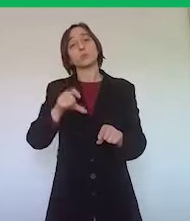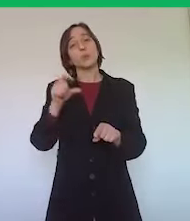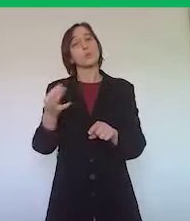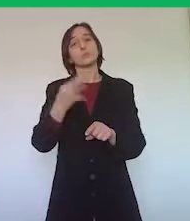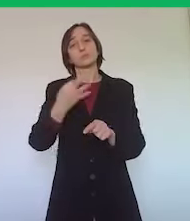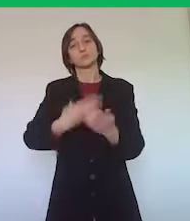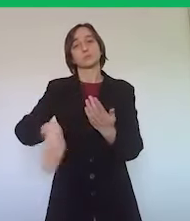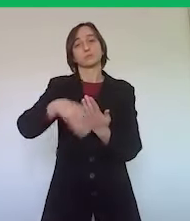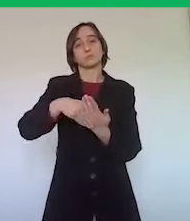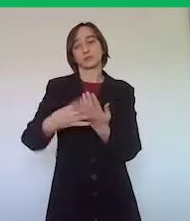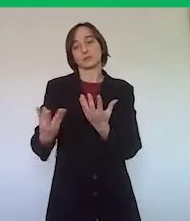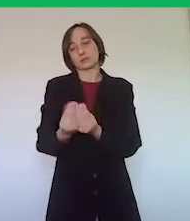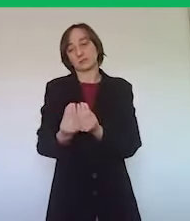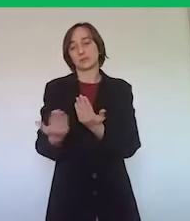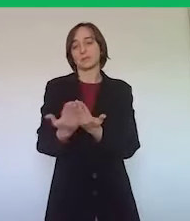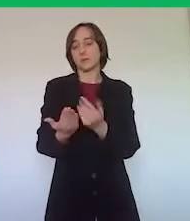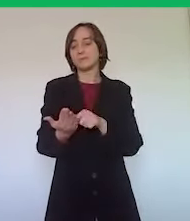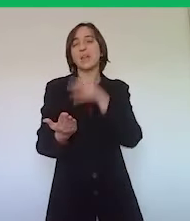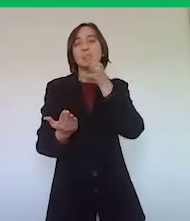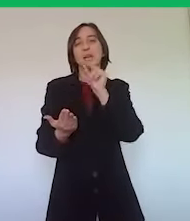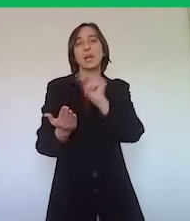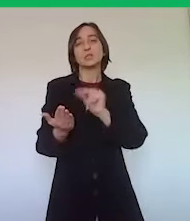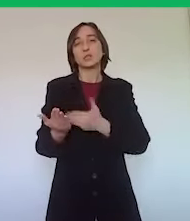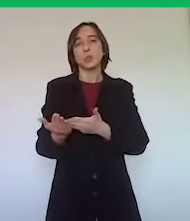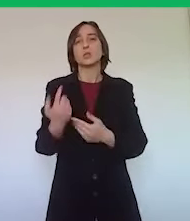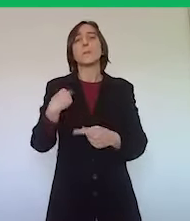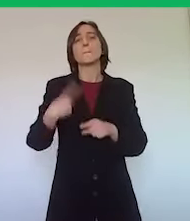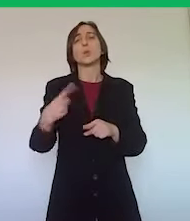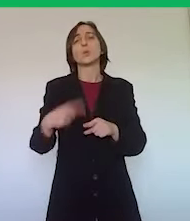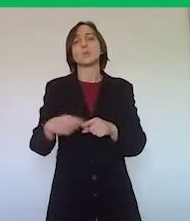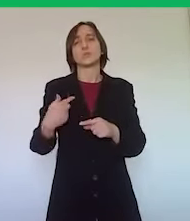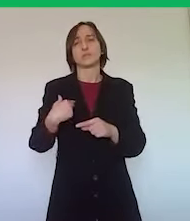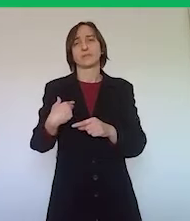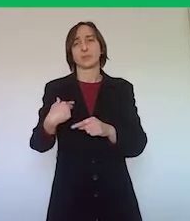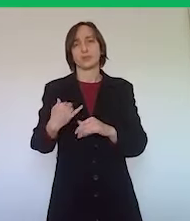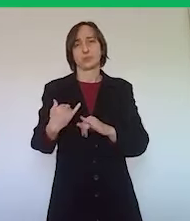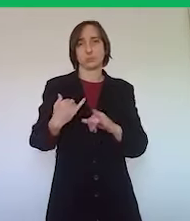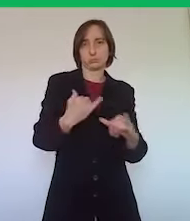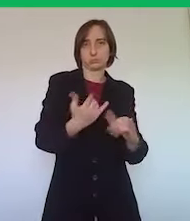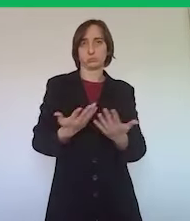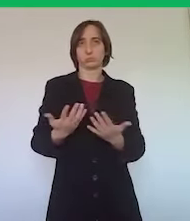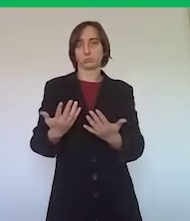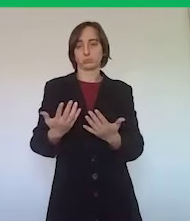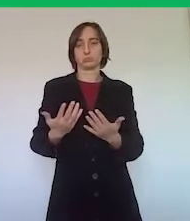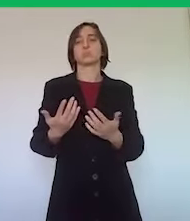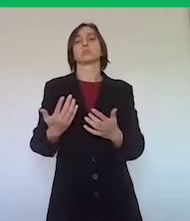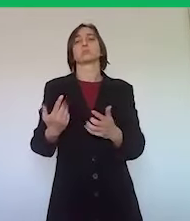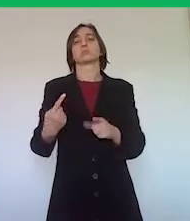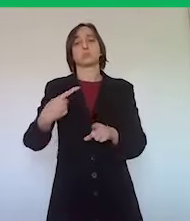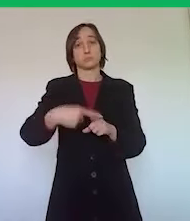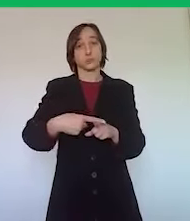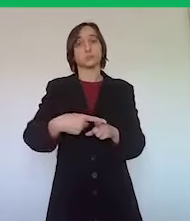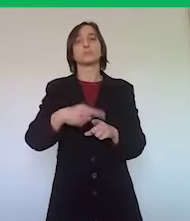una dichiarazione che attesta la motivazione dello spostamento e ricordo anche che